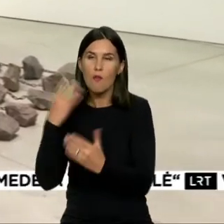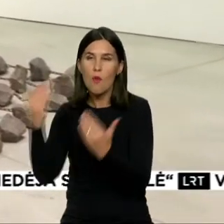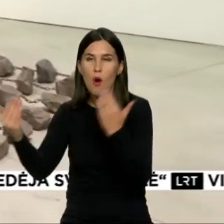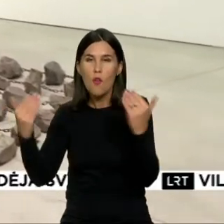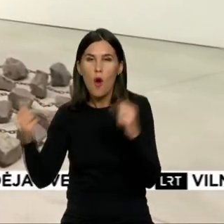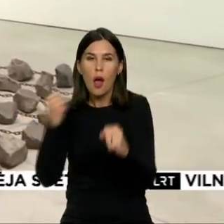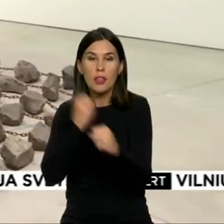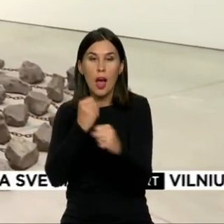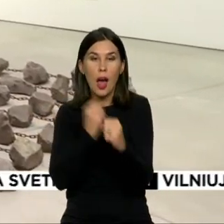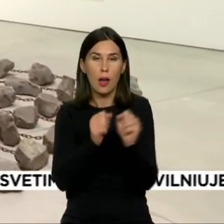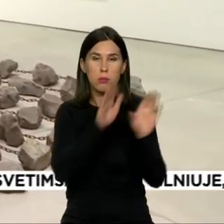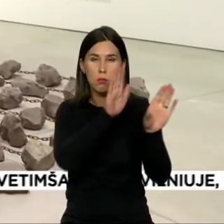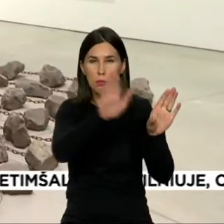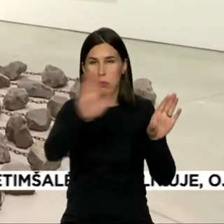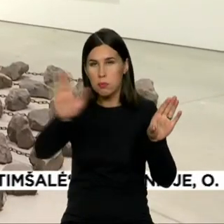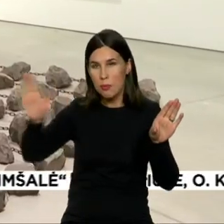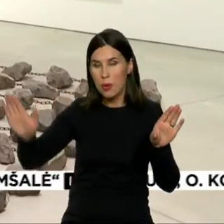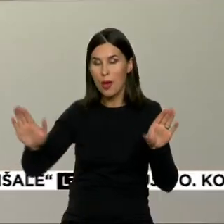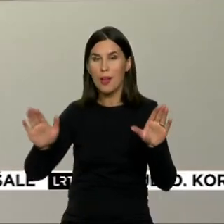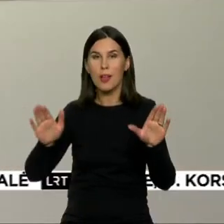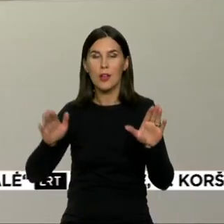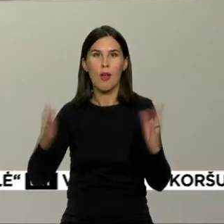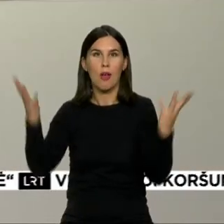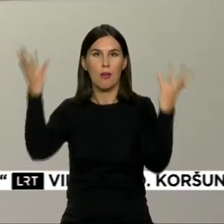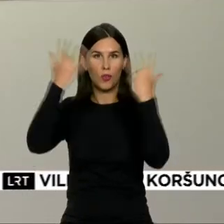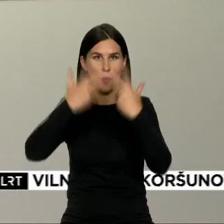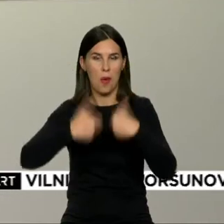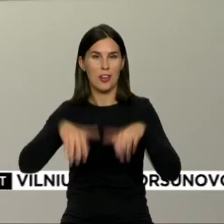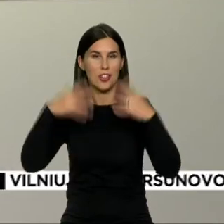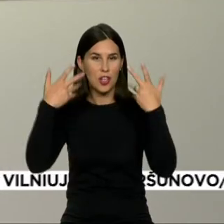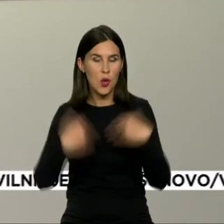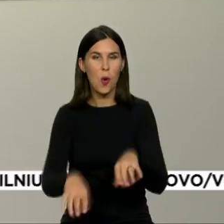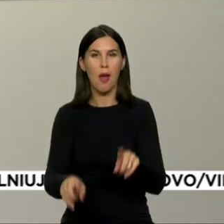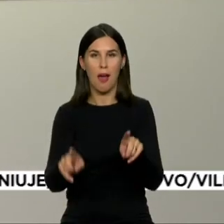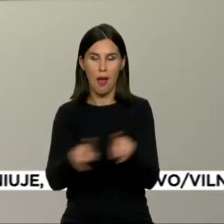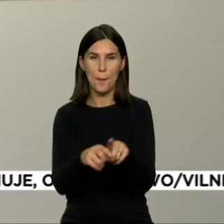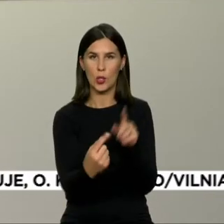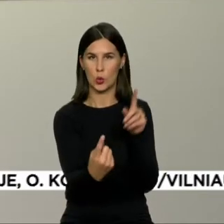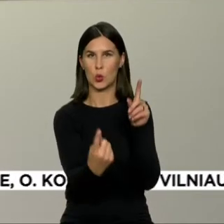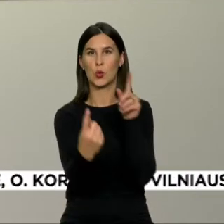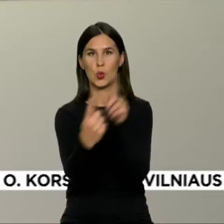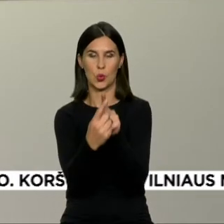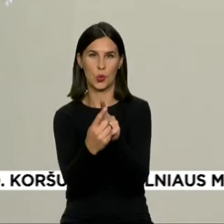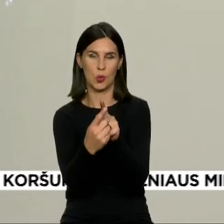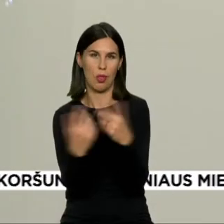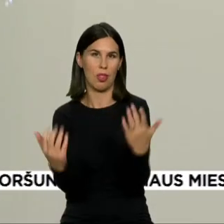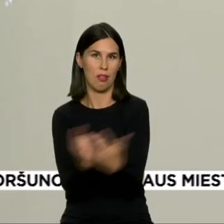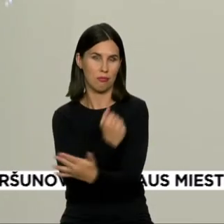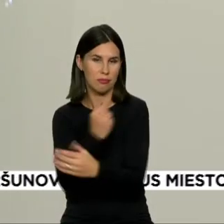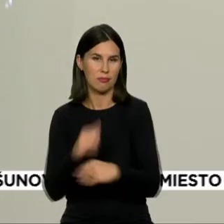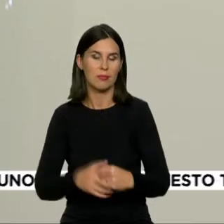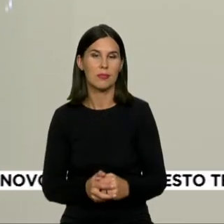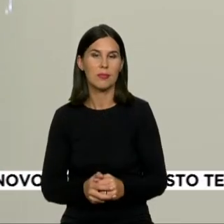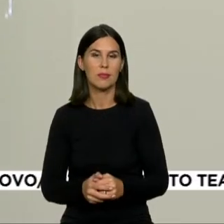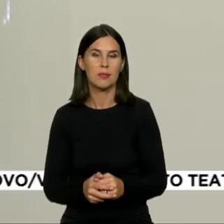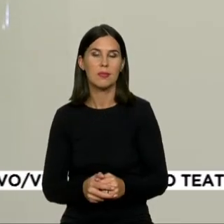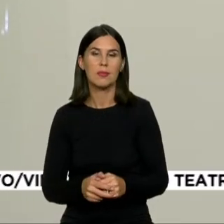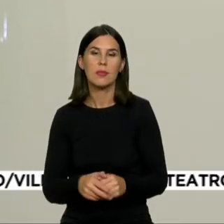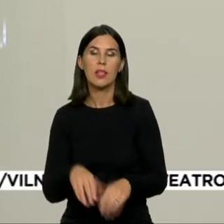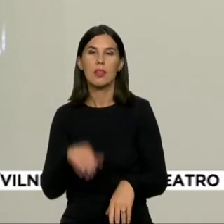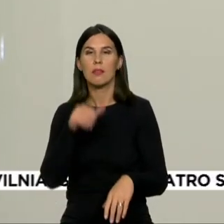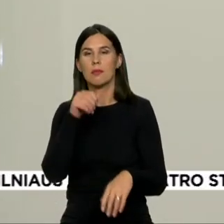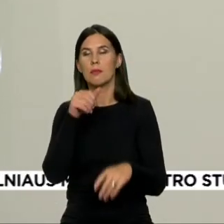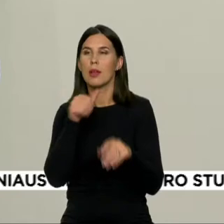akuratoriaus tokius sugretinimus siekta parodyti, kad Lietuvos autoriai nebuvo atsilikę nuo meno tendencijų ir nebandė kopijuoti už